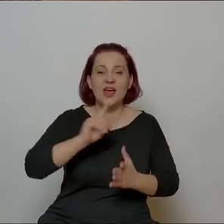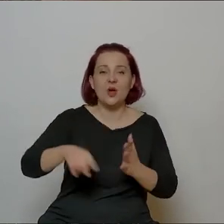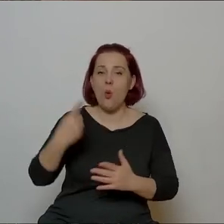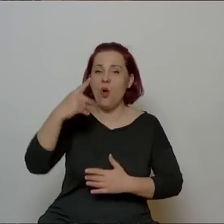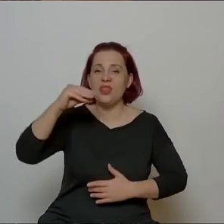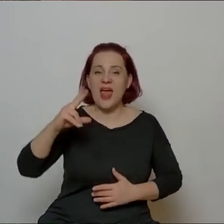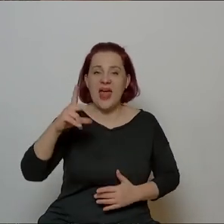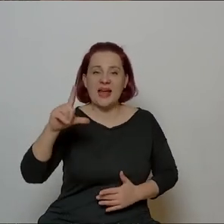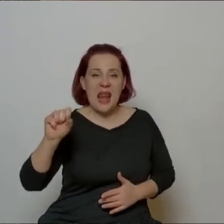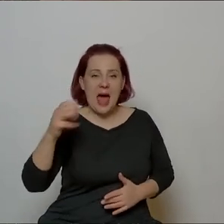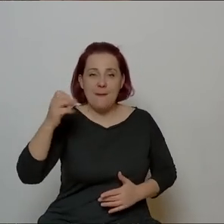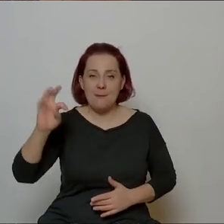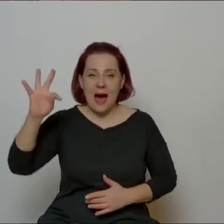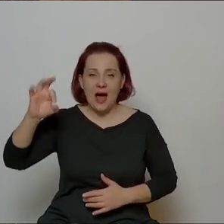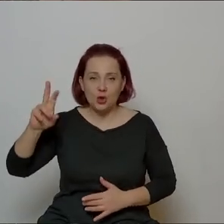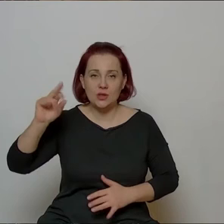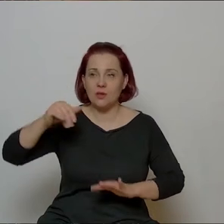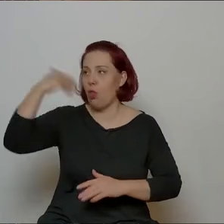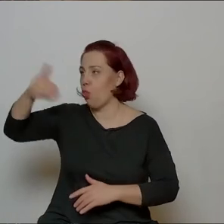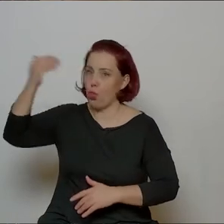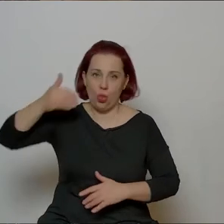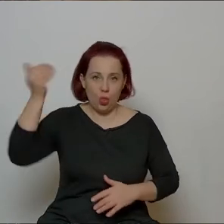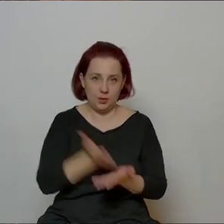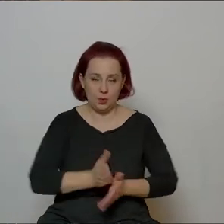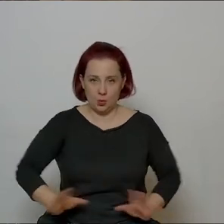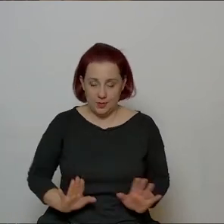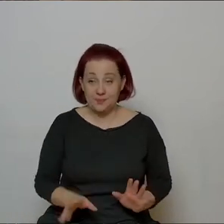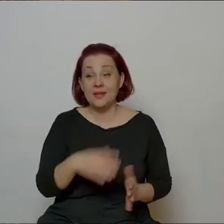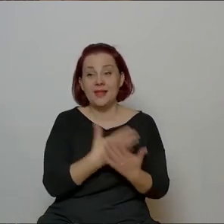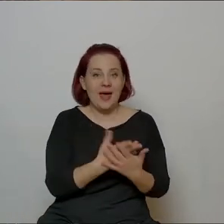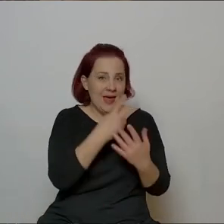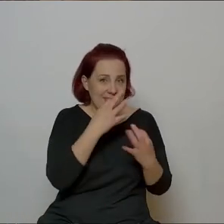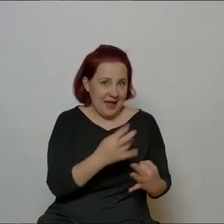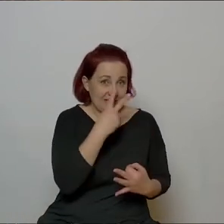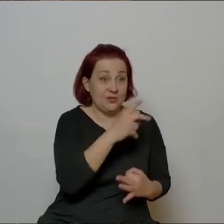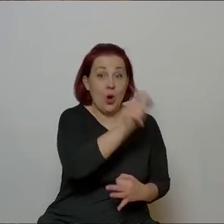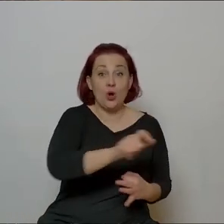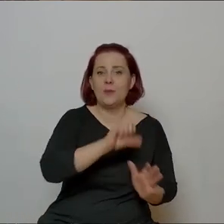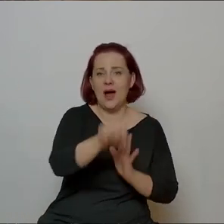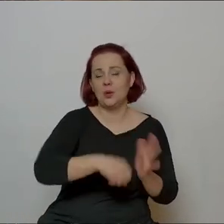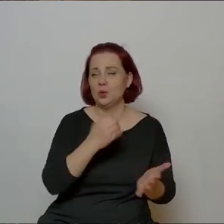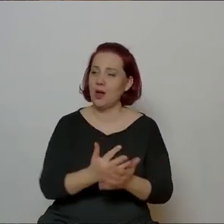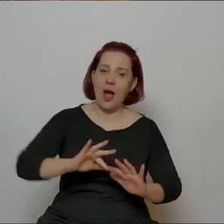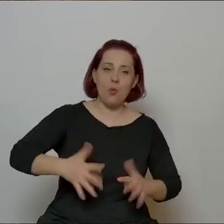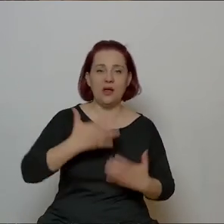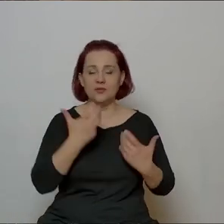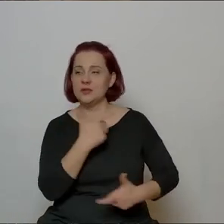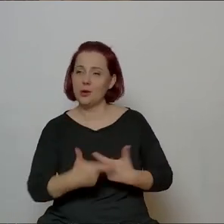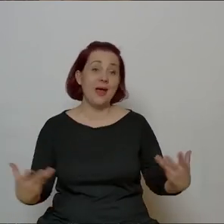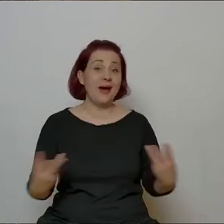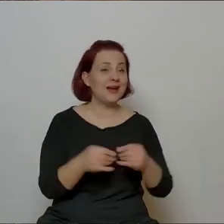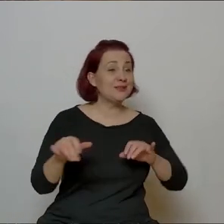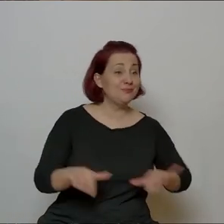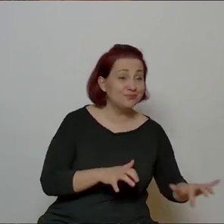jednak co pewien czas widzę, że aktorzy idą na łatwiznę i z kolegą pianistą sobie idą gdzieś tam i robią taki